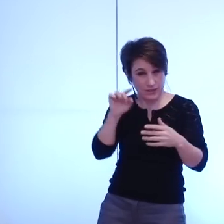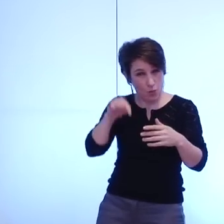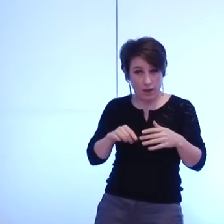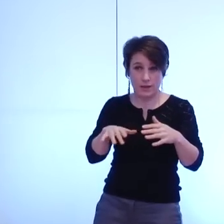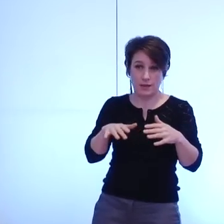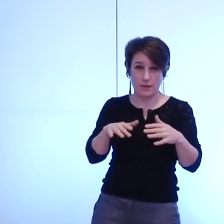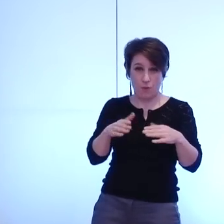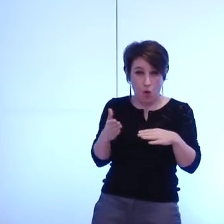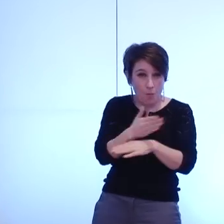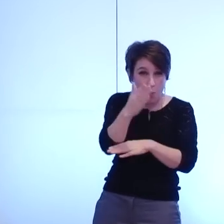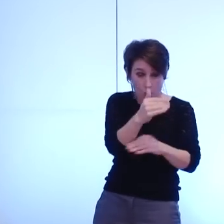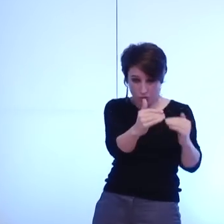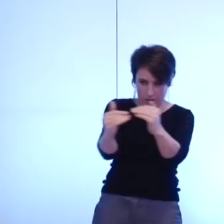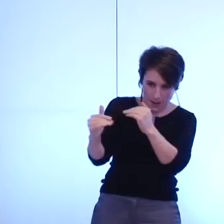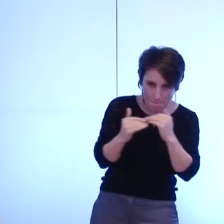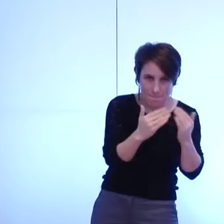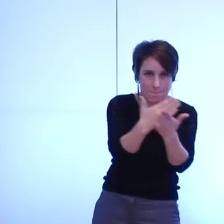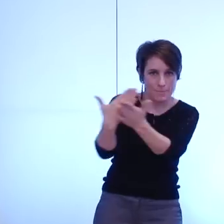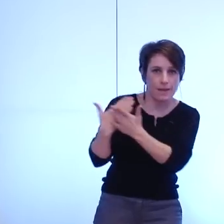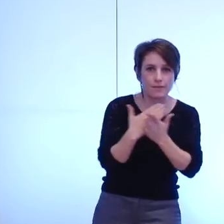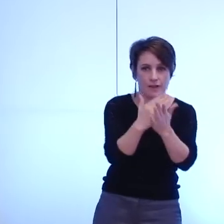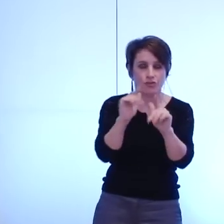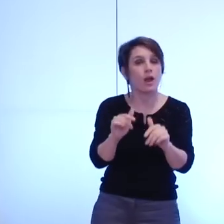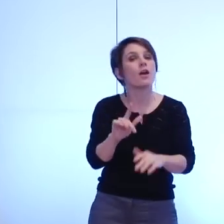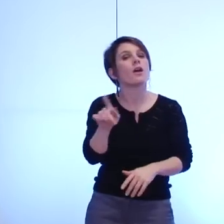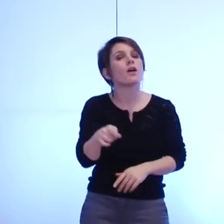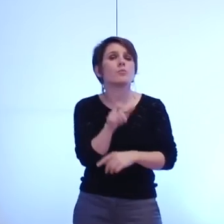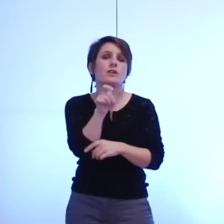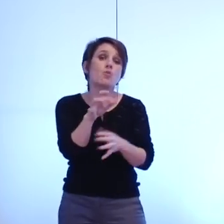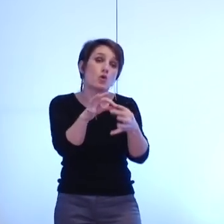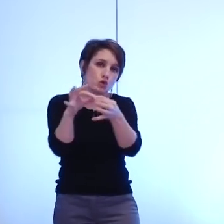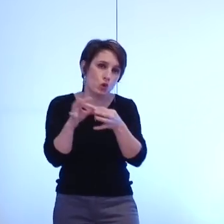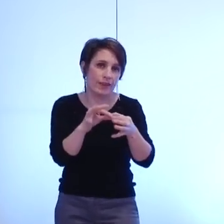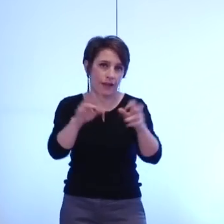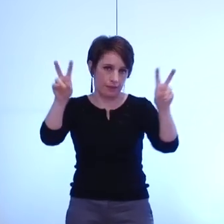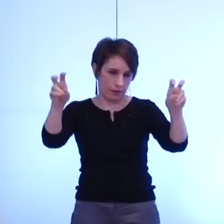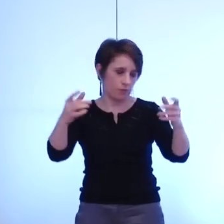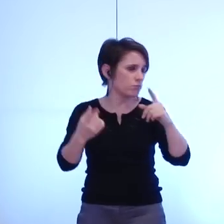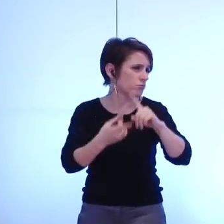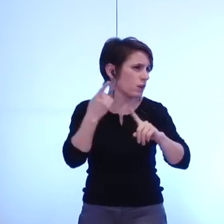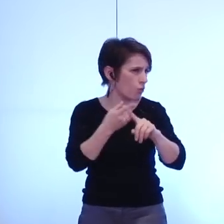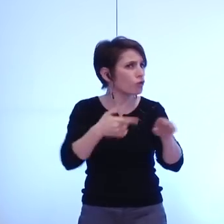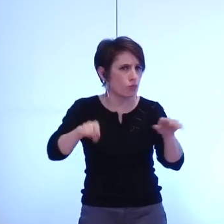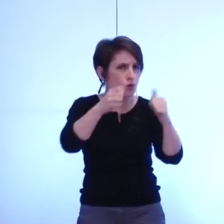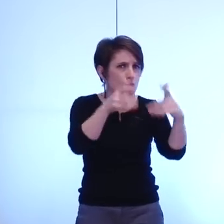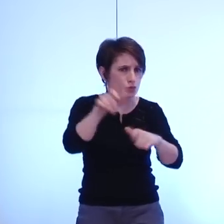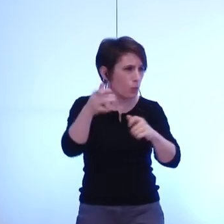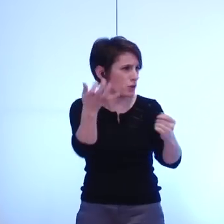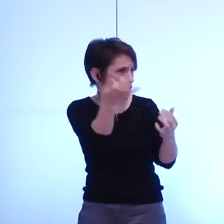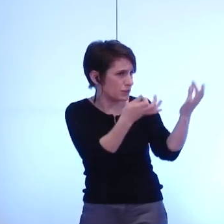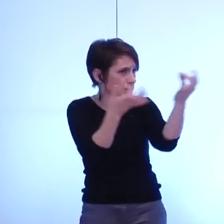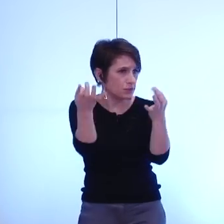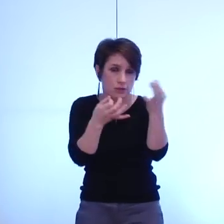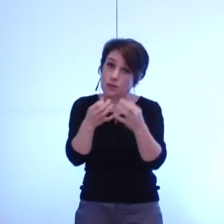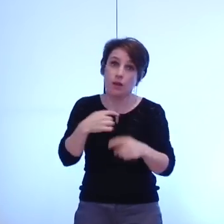voilà ce que nous cherchons à construire la solidarité évidemment ça a été dit d'ailleurs par un certain nombre d'entre vous et là aussi nous